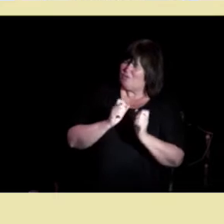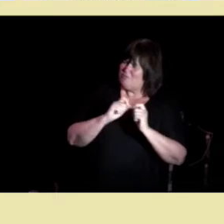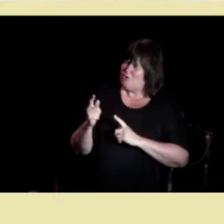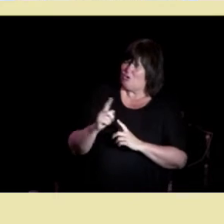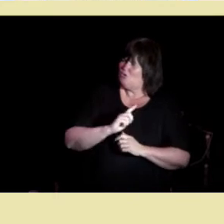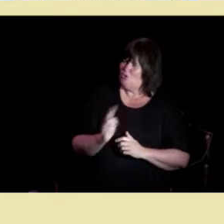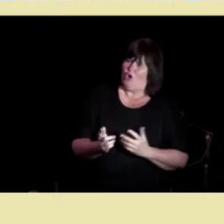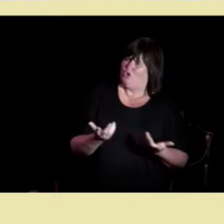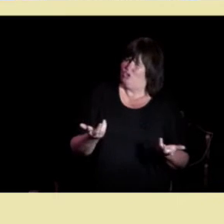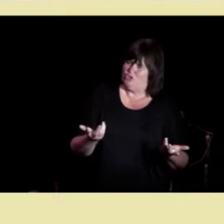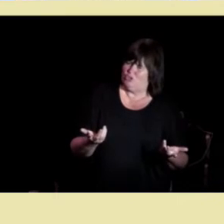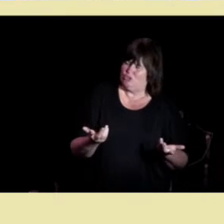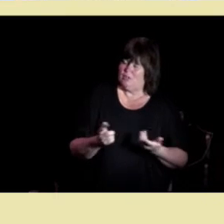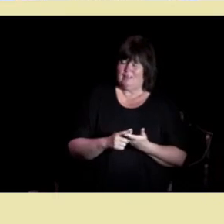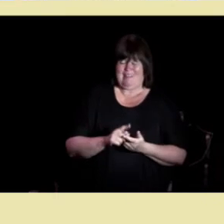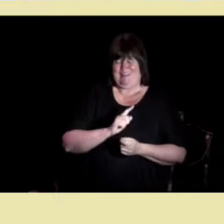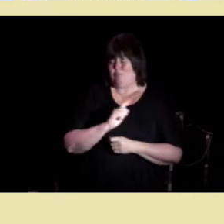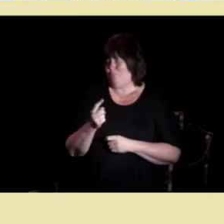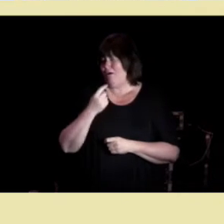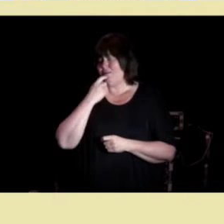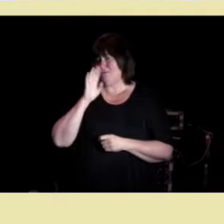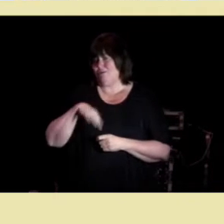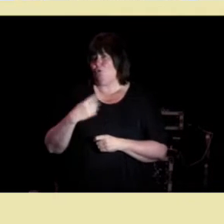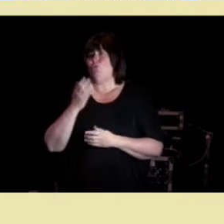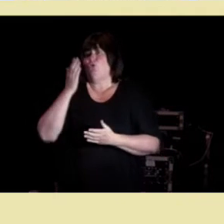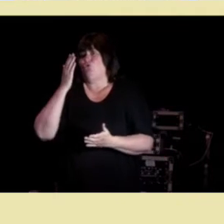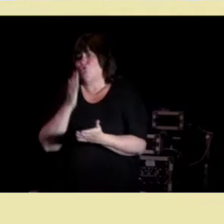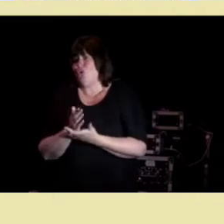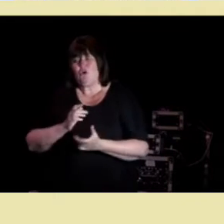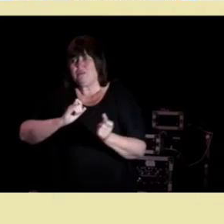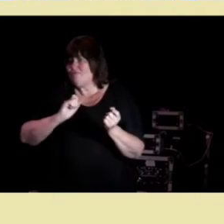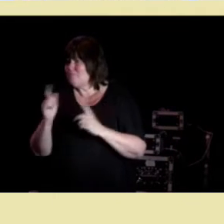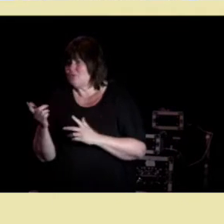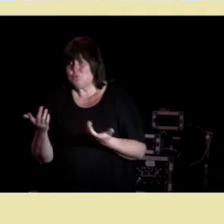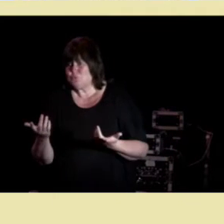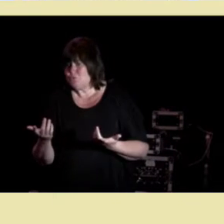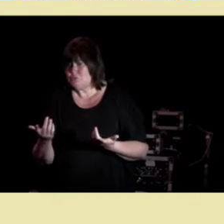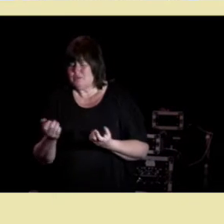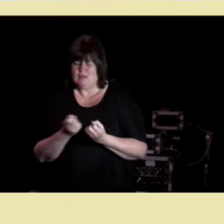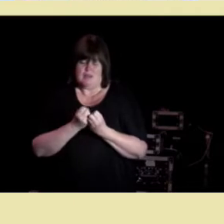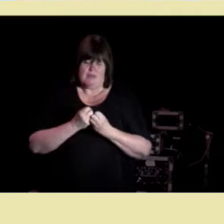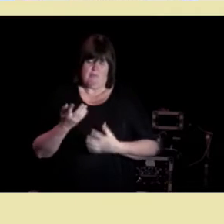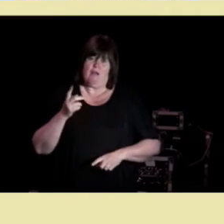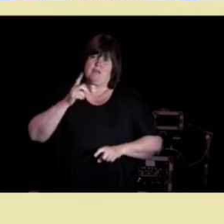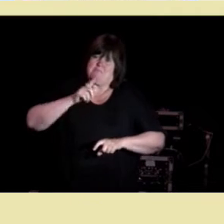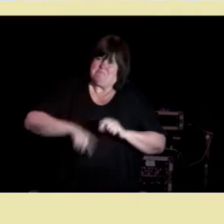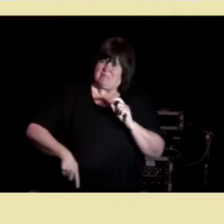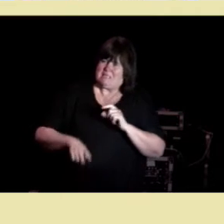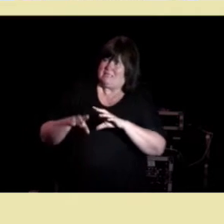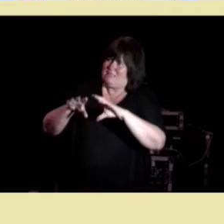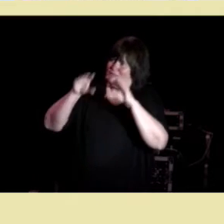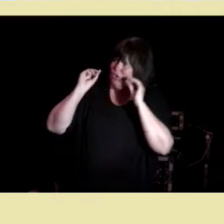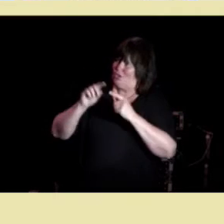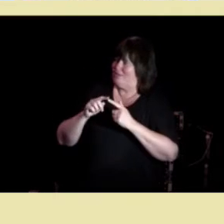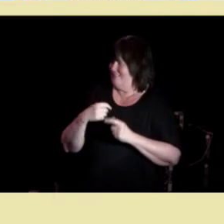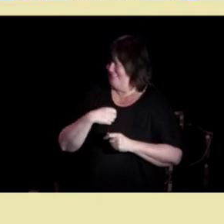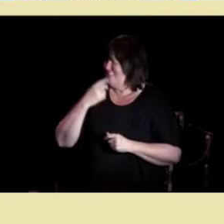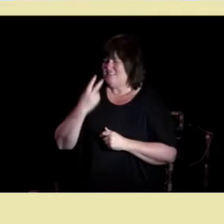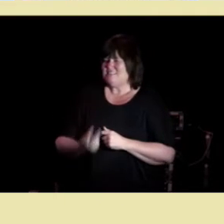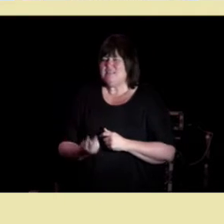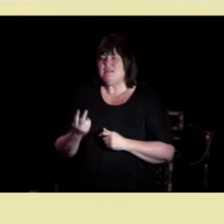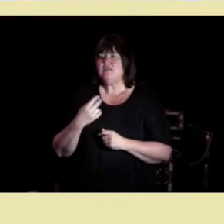bare spørsmål om nok informasjon fordi det er mange som mistolker jeg ser det det at